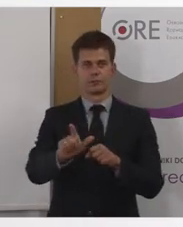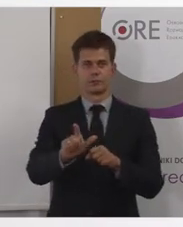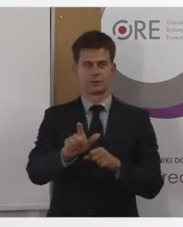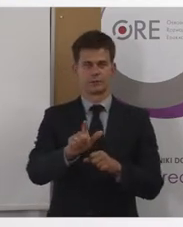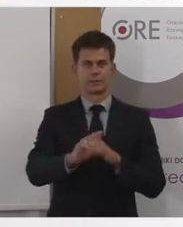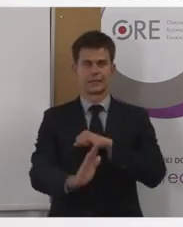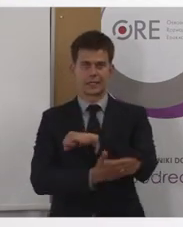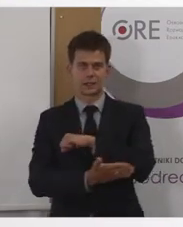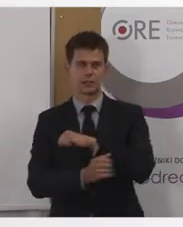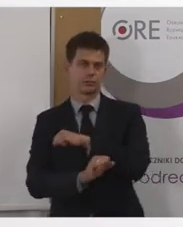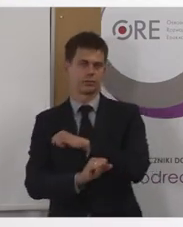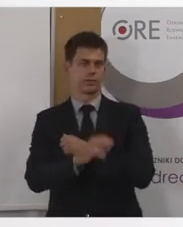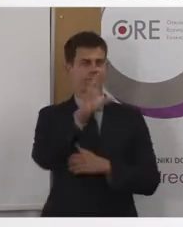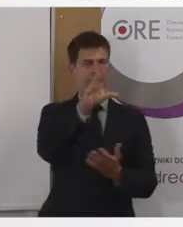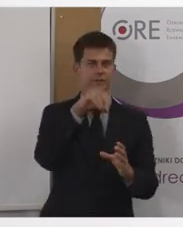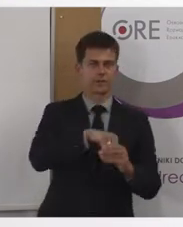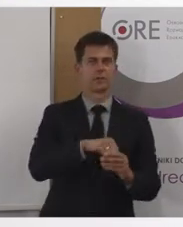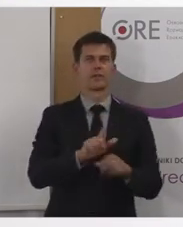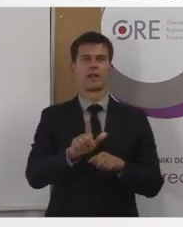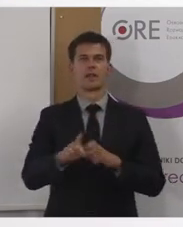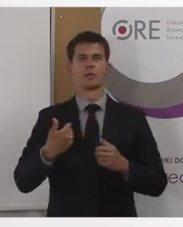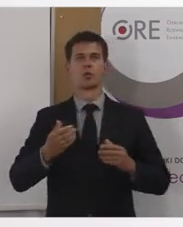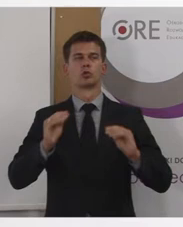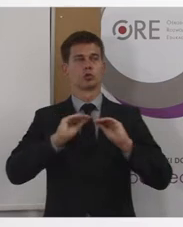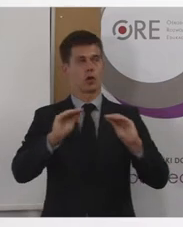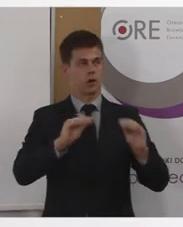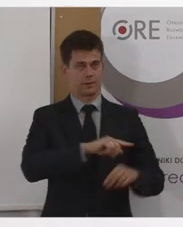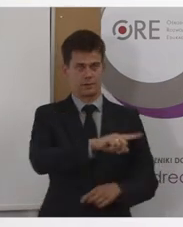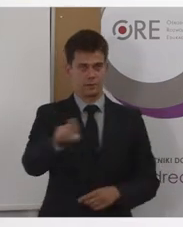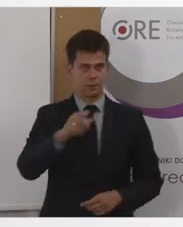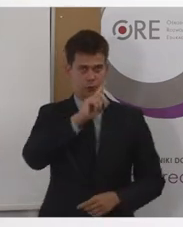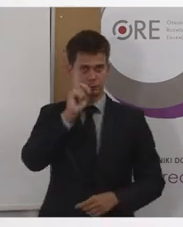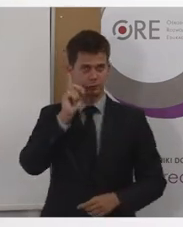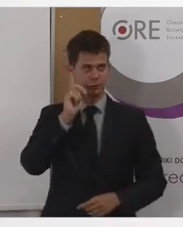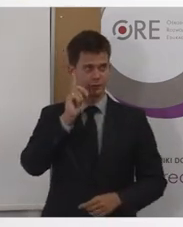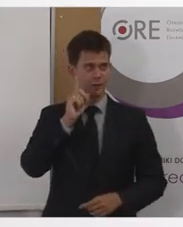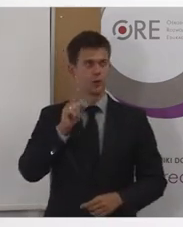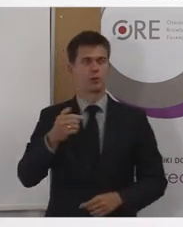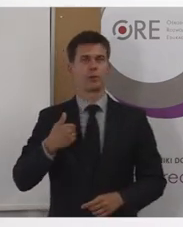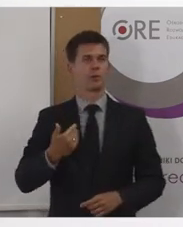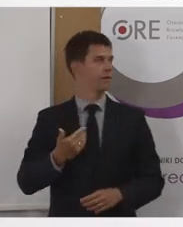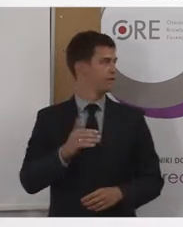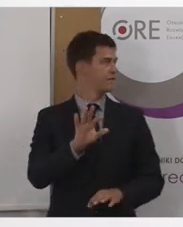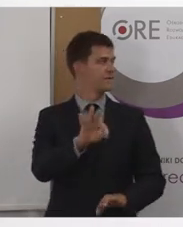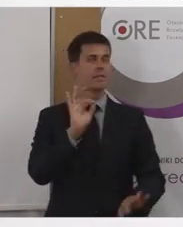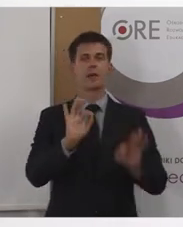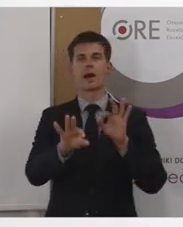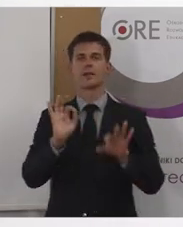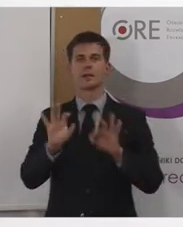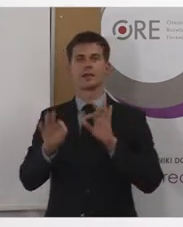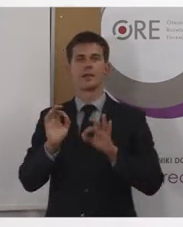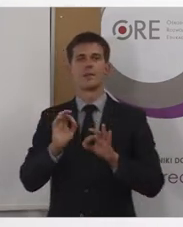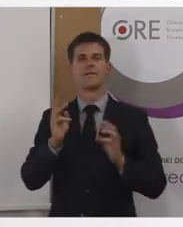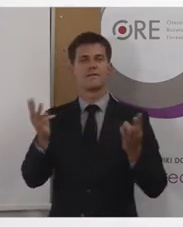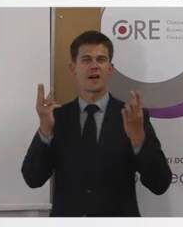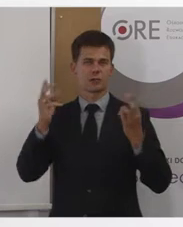podczas tych szkoleń, które żeśmy przeprowadzili z dostępności, myśmy wybrali pewne takie